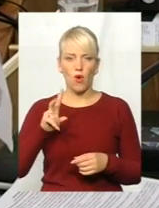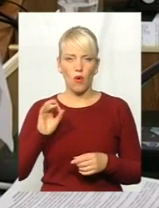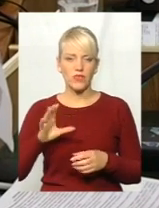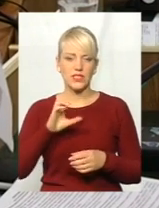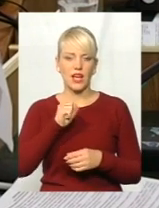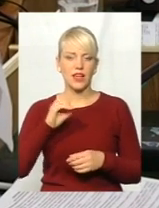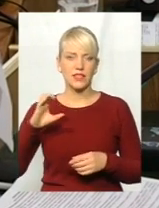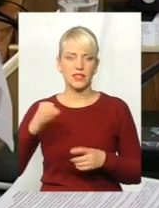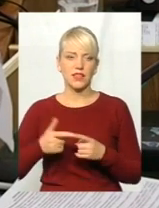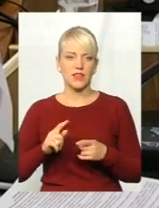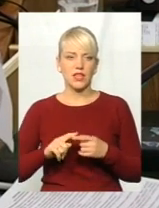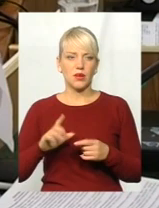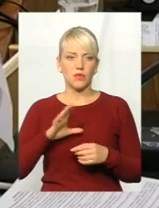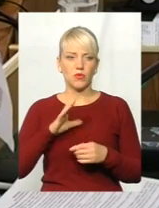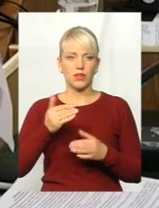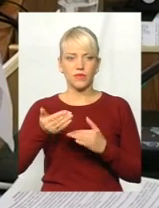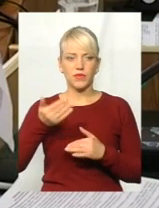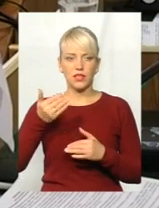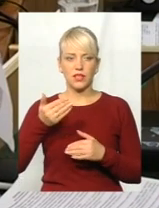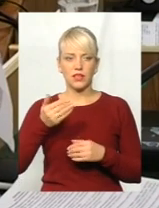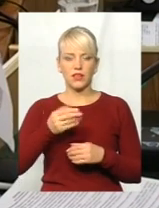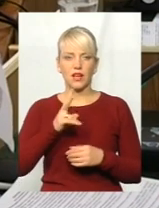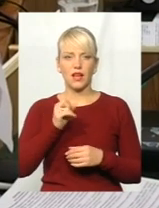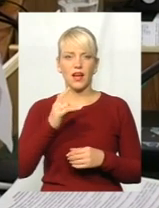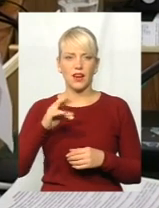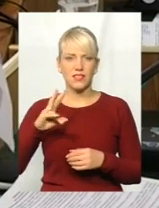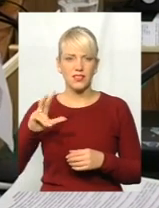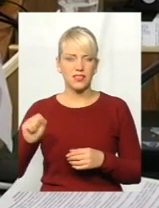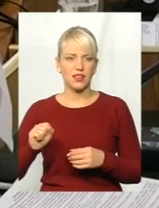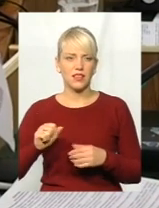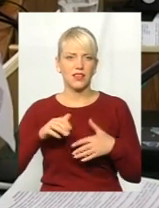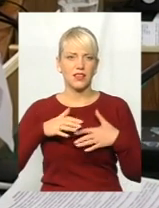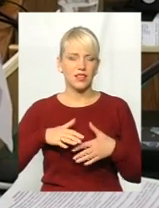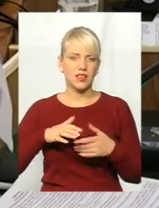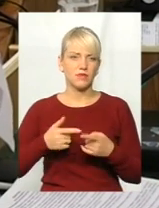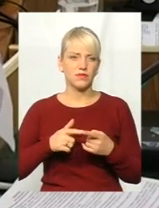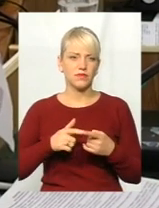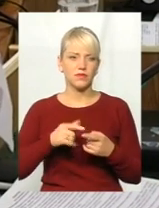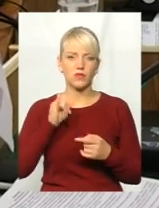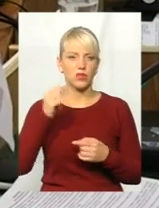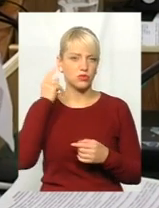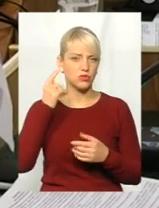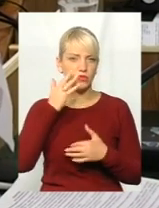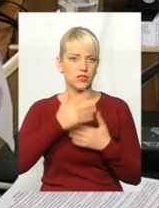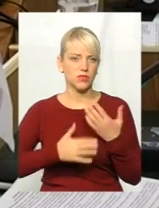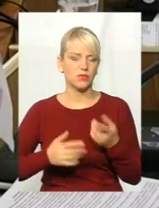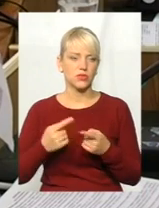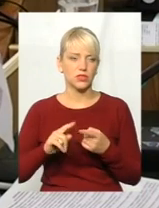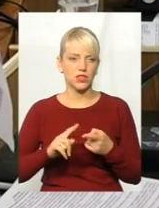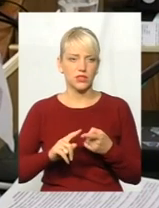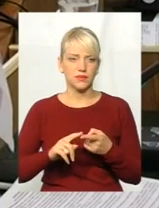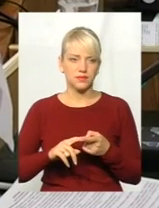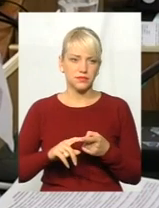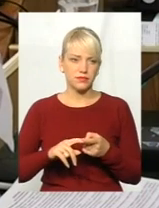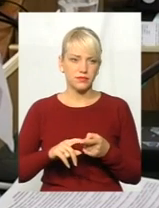екіпу Мельницької атомної електростанції, Калінінська директор АТО в Мельницької атомної